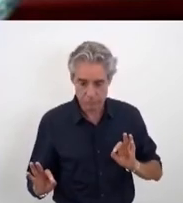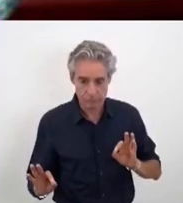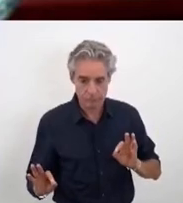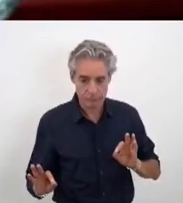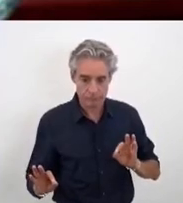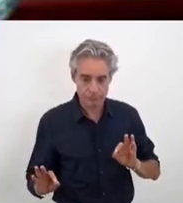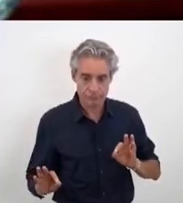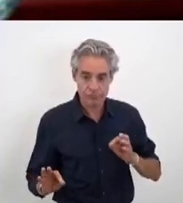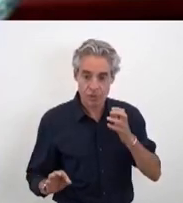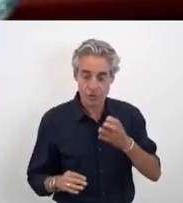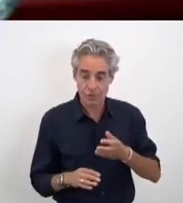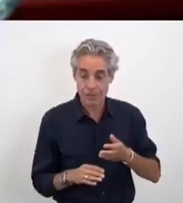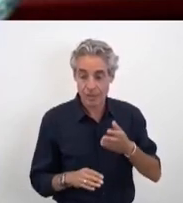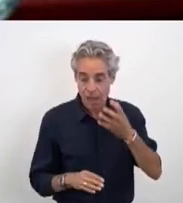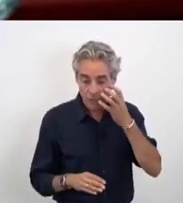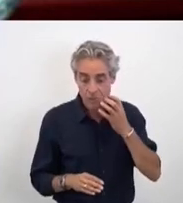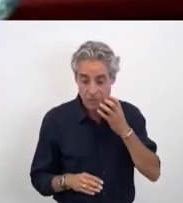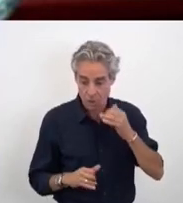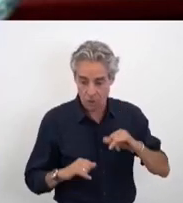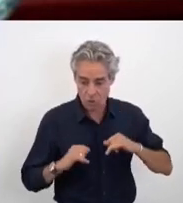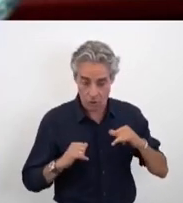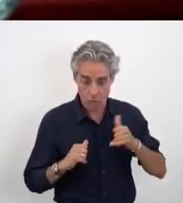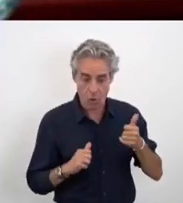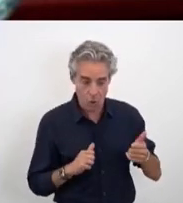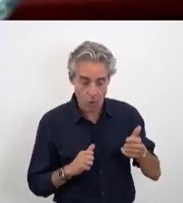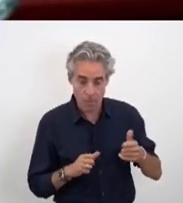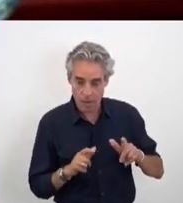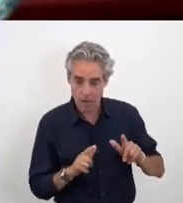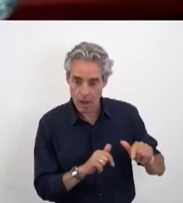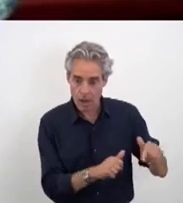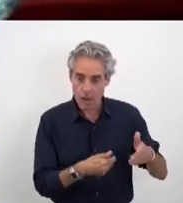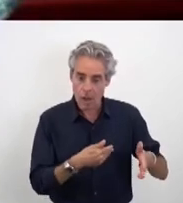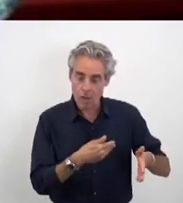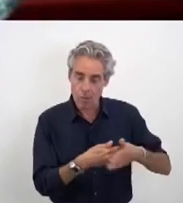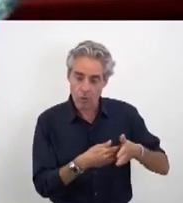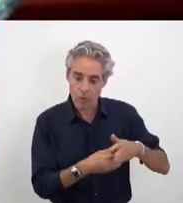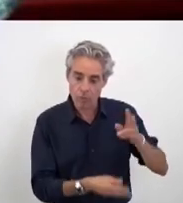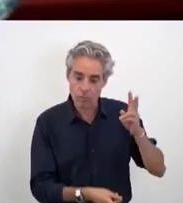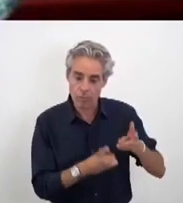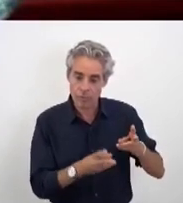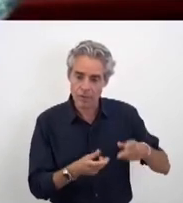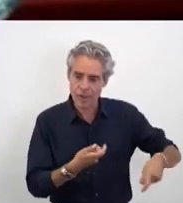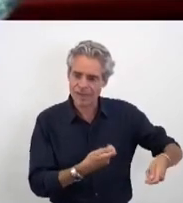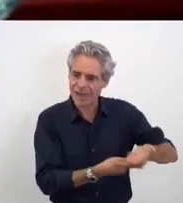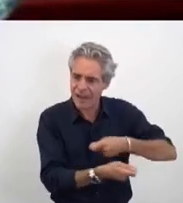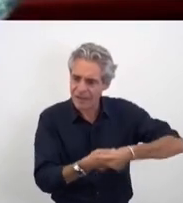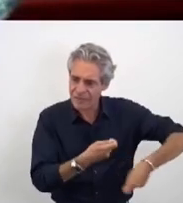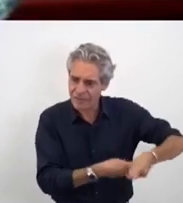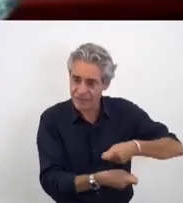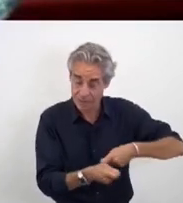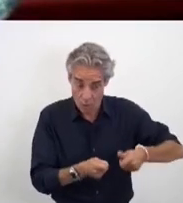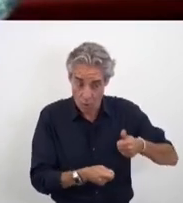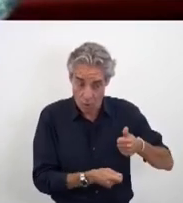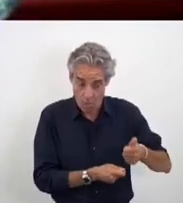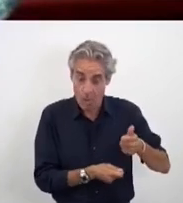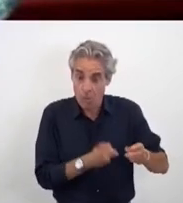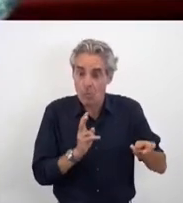préadolescents peuvent être en présence de trafic et être amenés